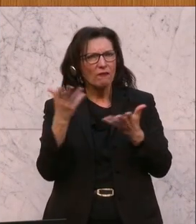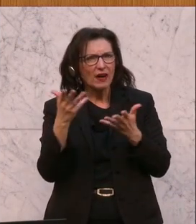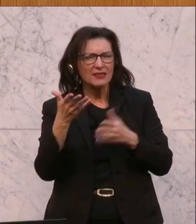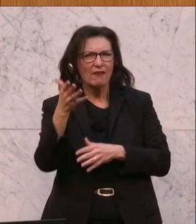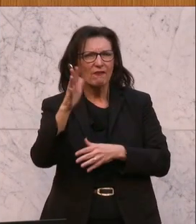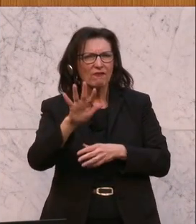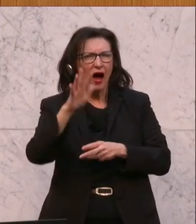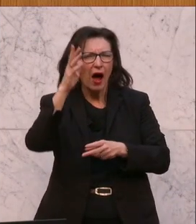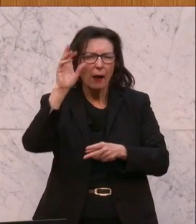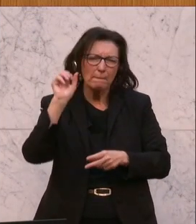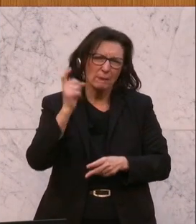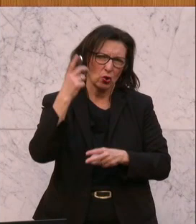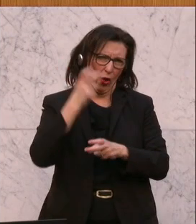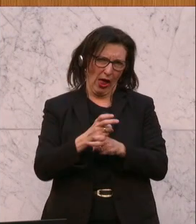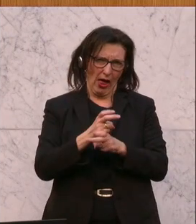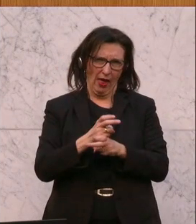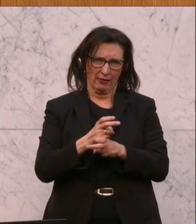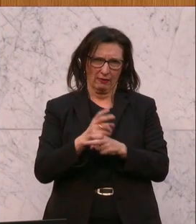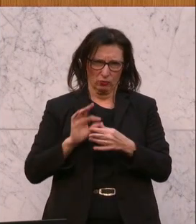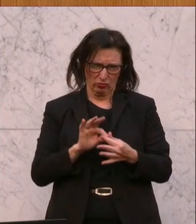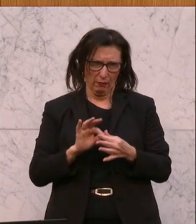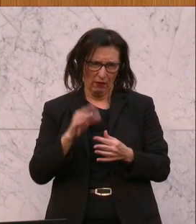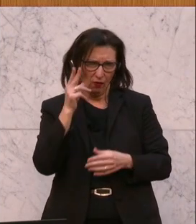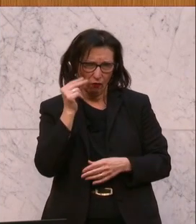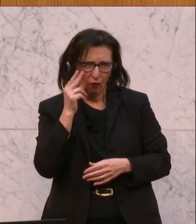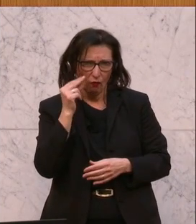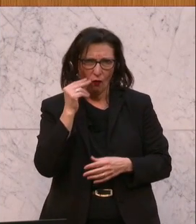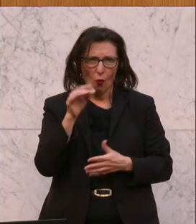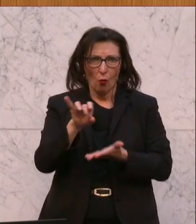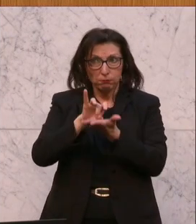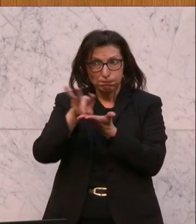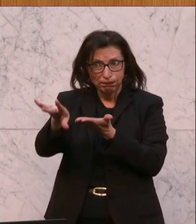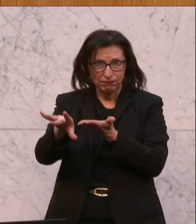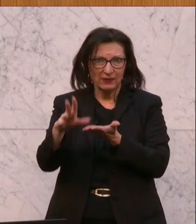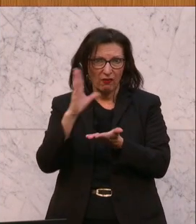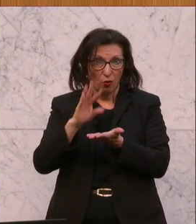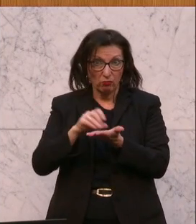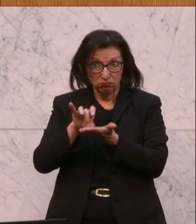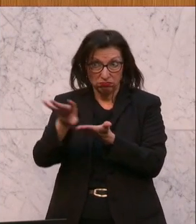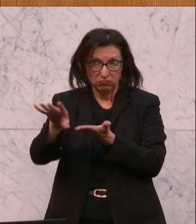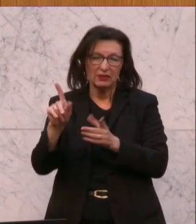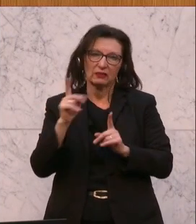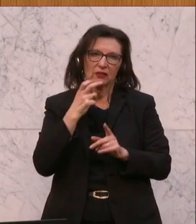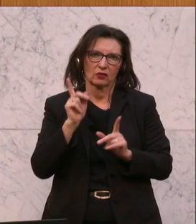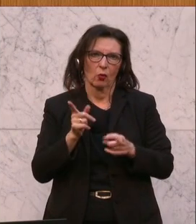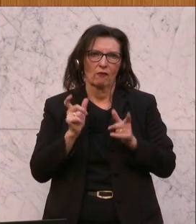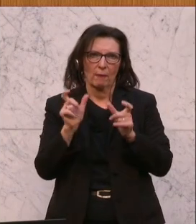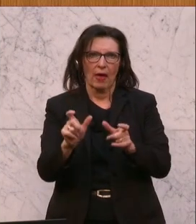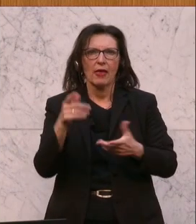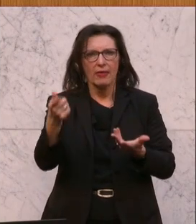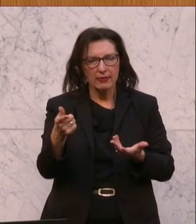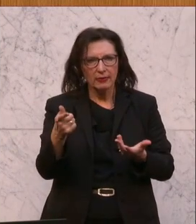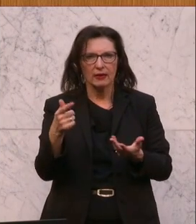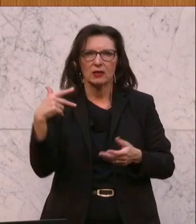im Wohnbereich zum Beispiel bei der Gefahr von Delosierung vermieden werden. Der soll der bestehende Wohnschirm im Bundesministerium für